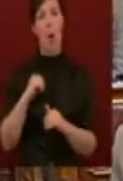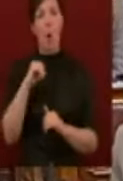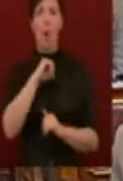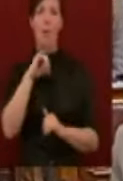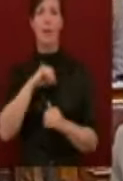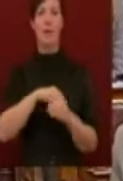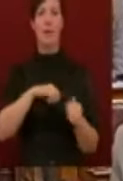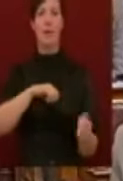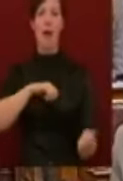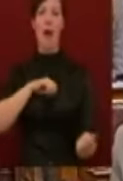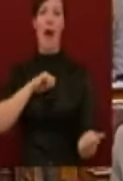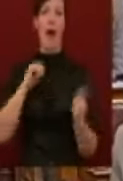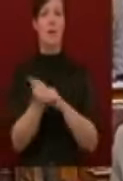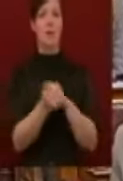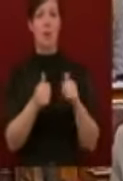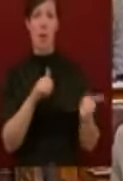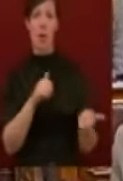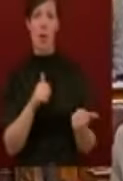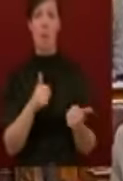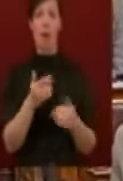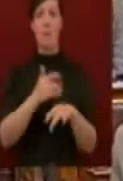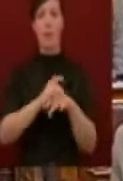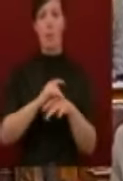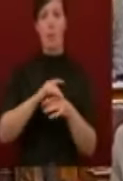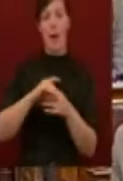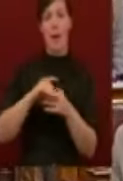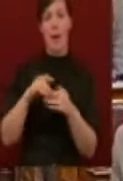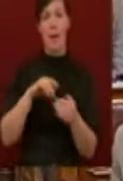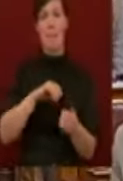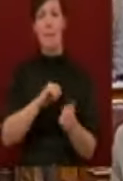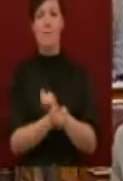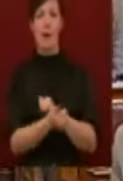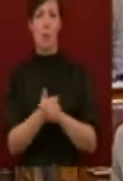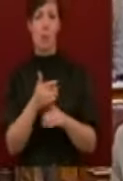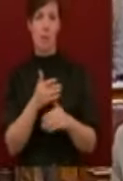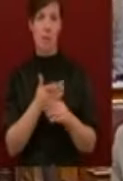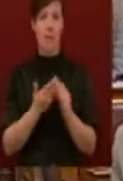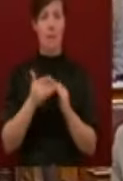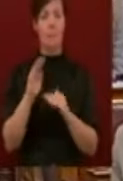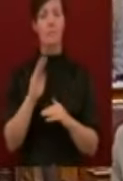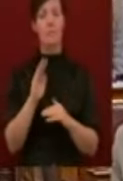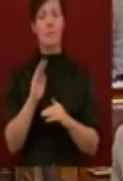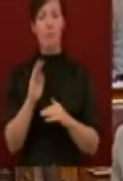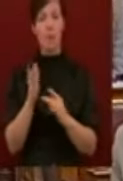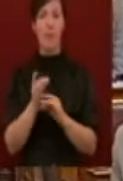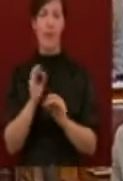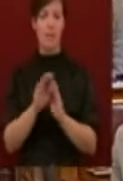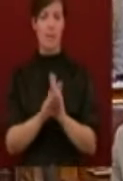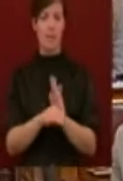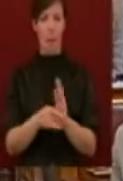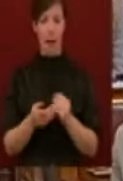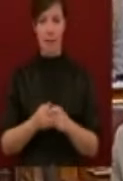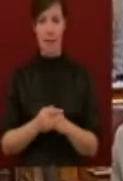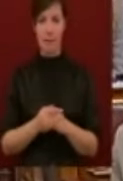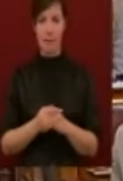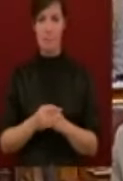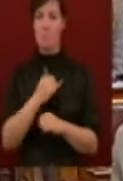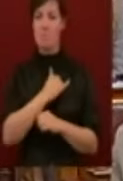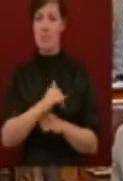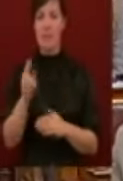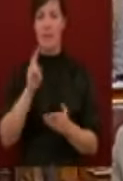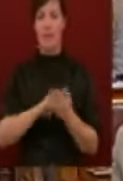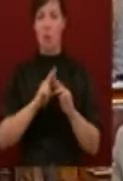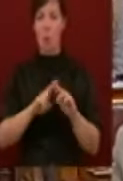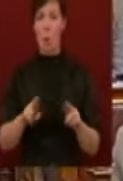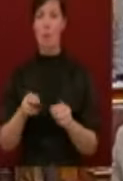kormány leválthatóságát. De a szociális jogok területén sem jobb a helyzet. A hatályos alkotmány szerint mindenkinek joga van a